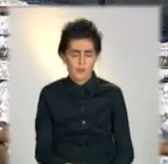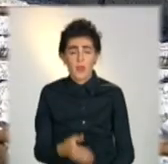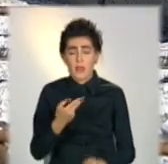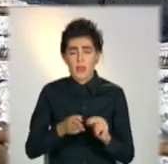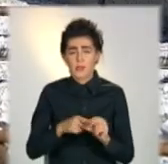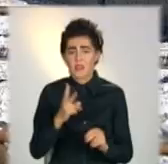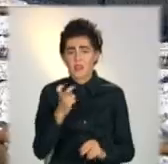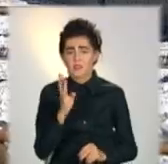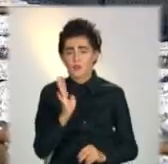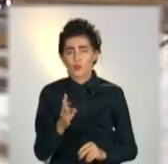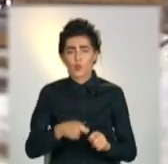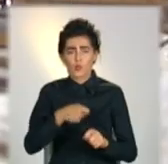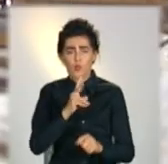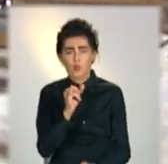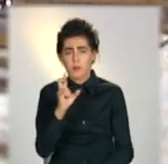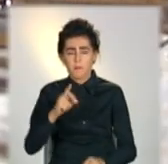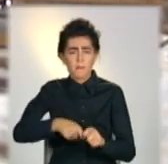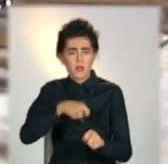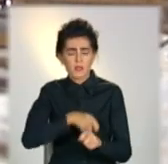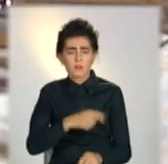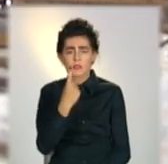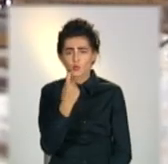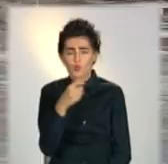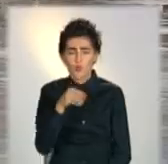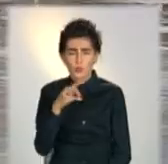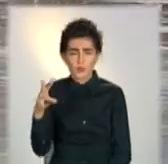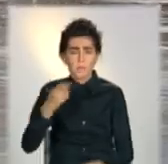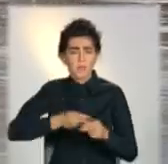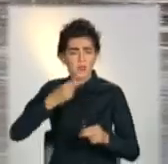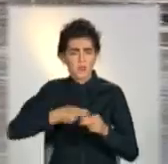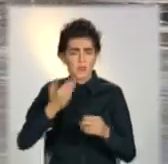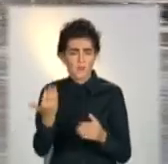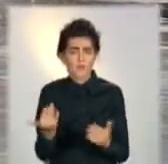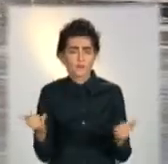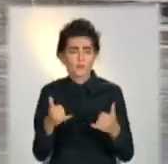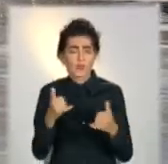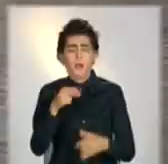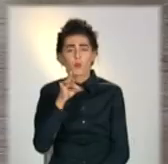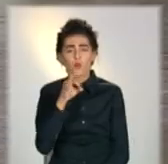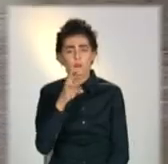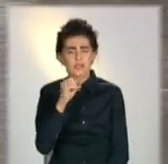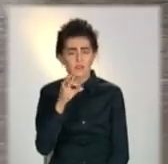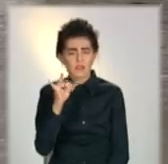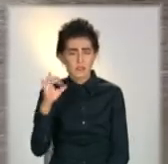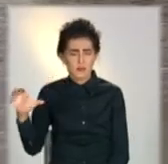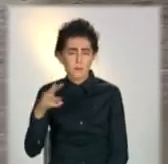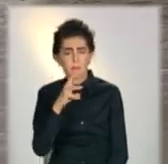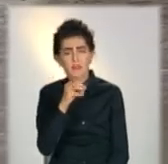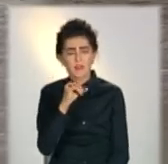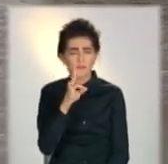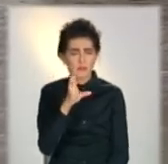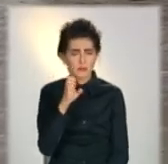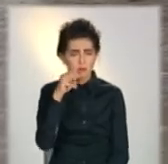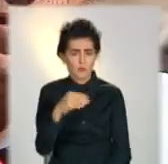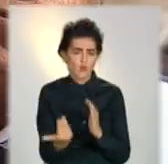240 кубометрів бетону та понад 100 тонн металу. Завдяки працівникам Метинвестпромсервісу пірс набуває нового вигляду.